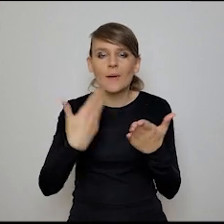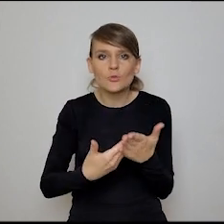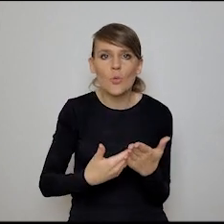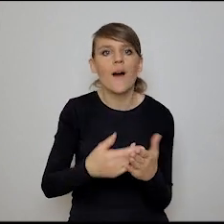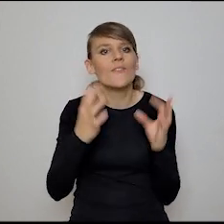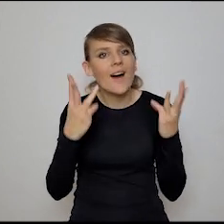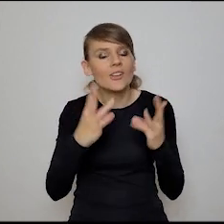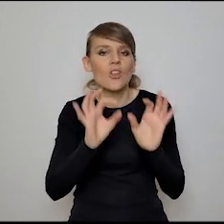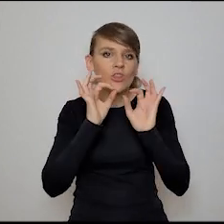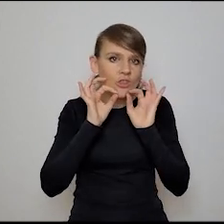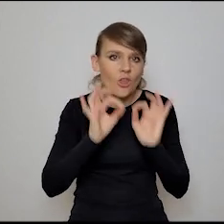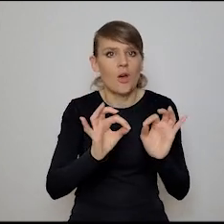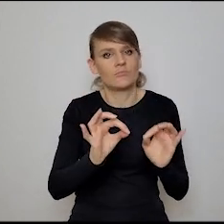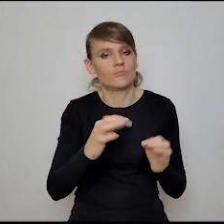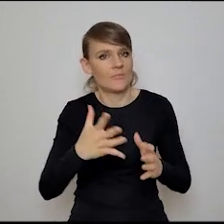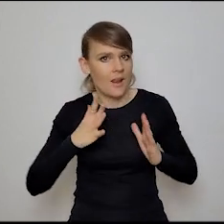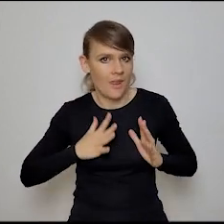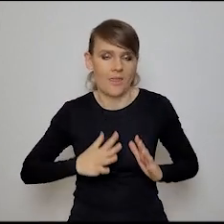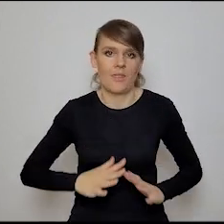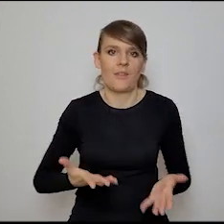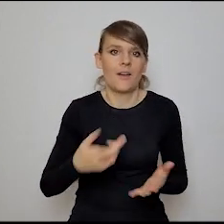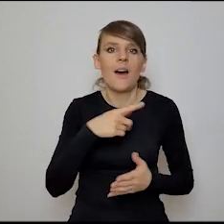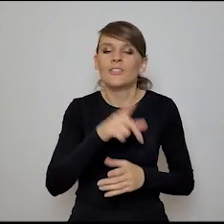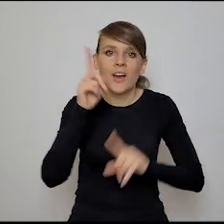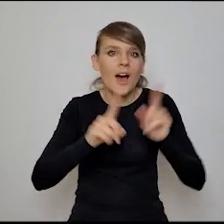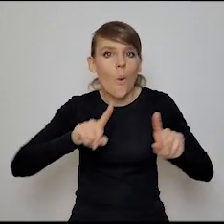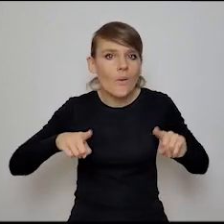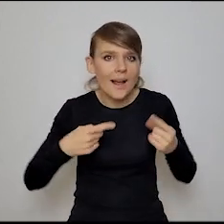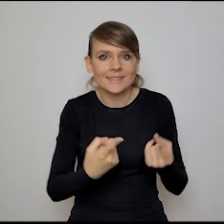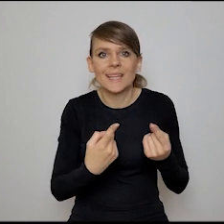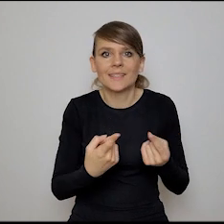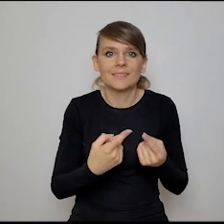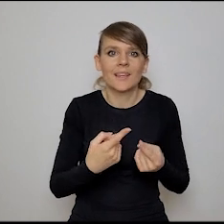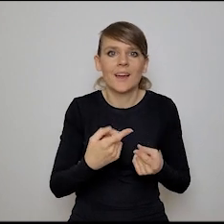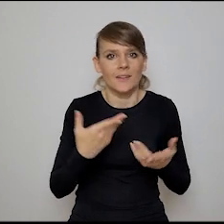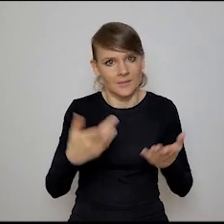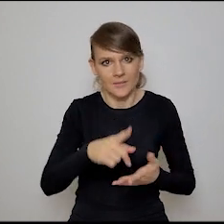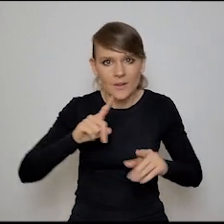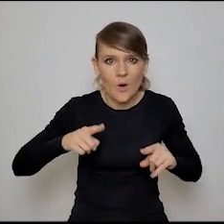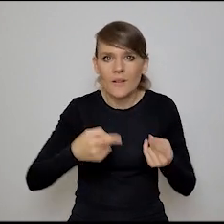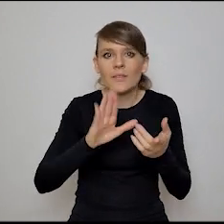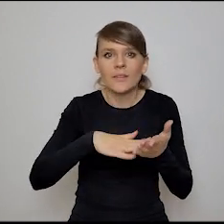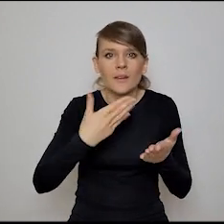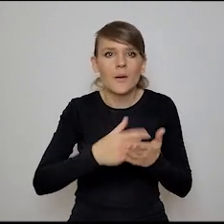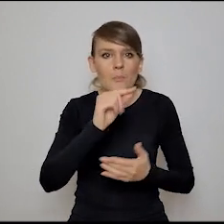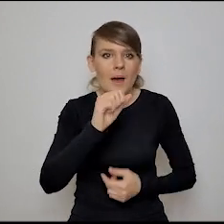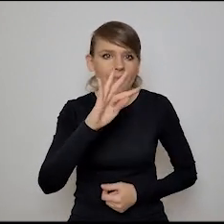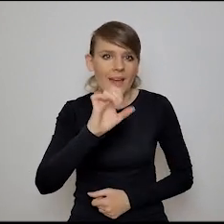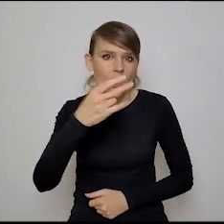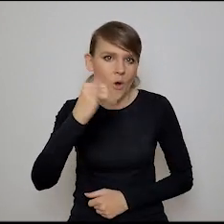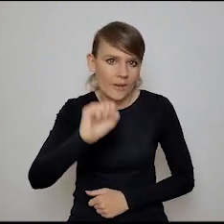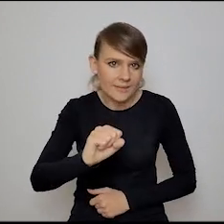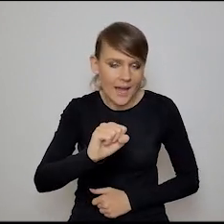tak? No tak, tak. Że można mierzyć, że organizacja czasami trochę, nie wiem, no taka optymityczna organizacja jest na przykład Patagonia, tak?